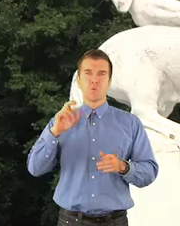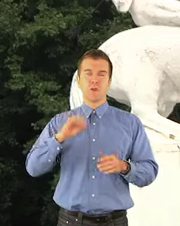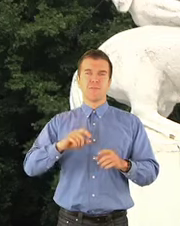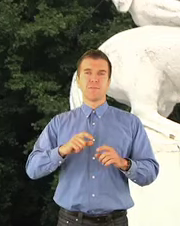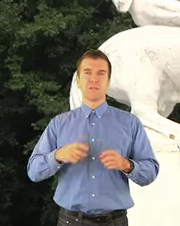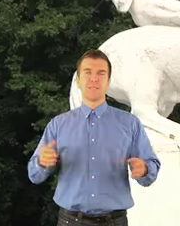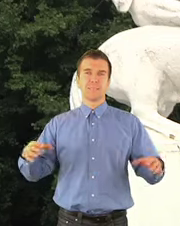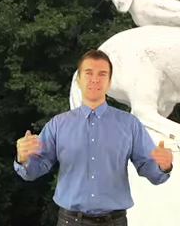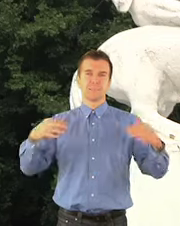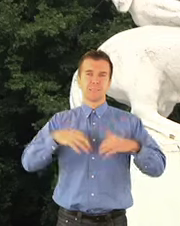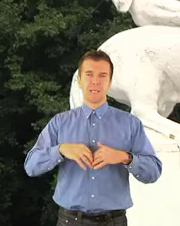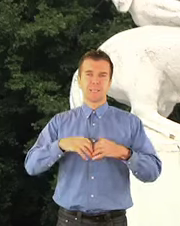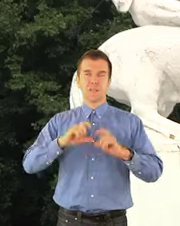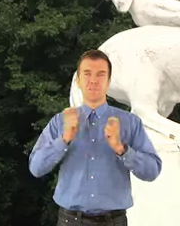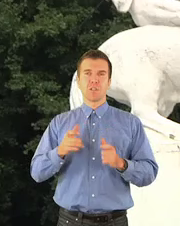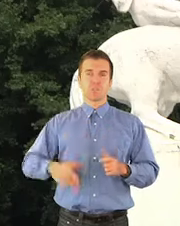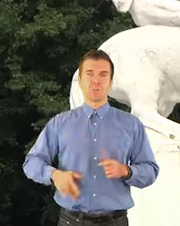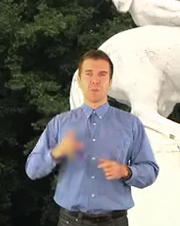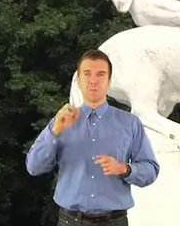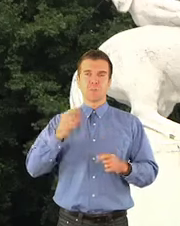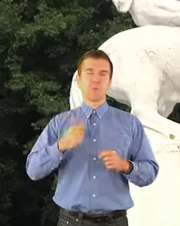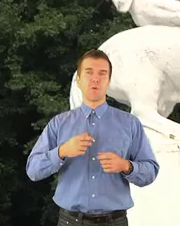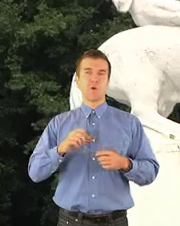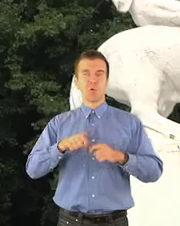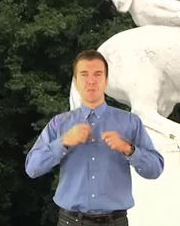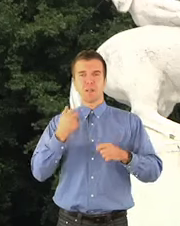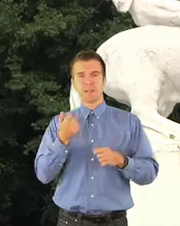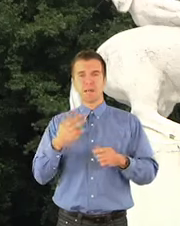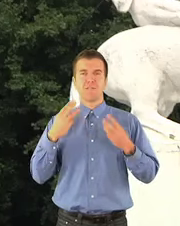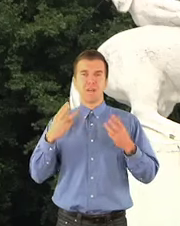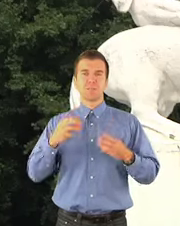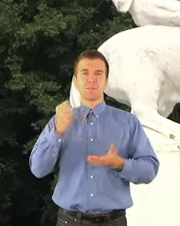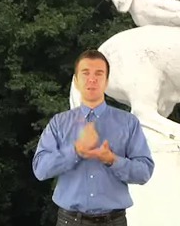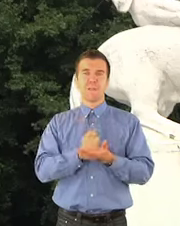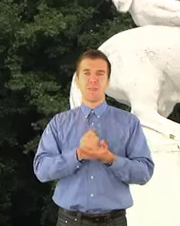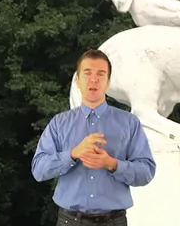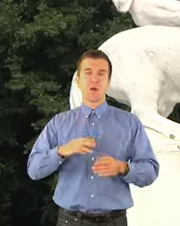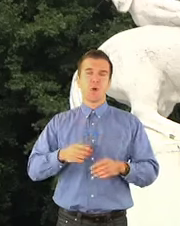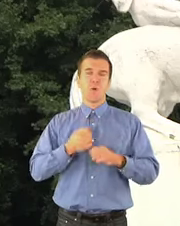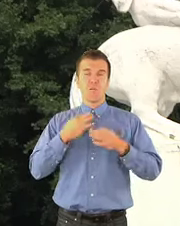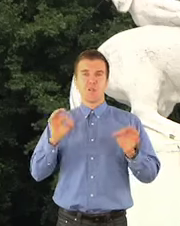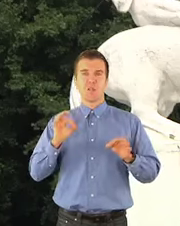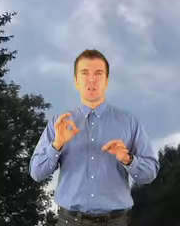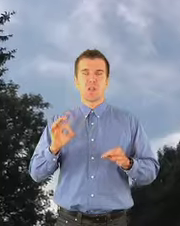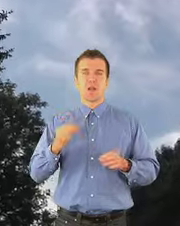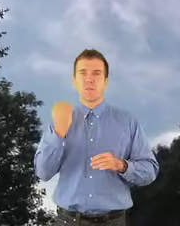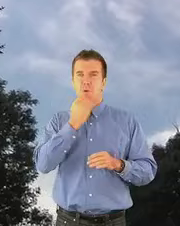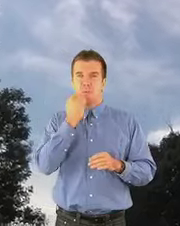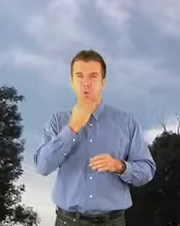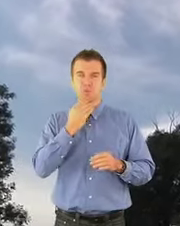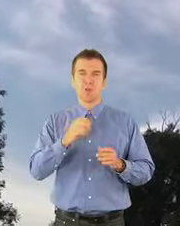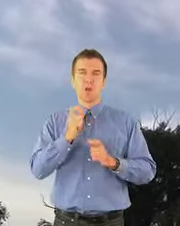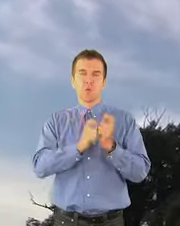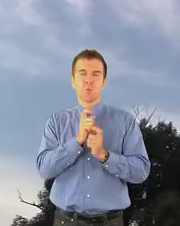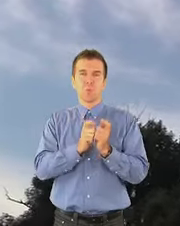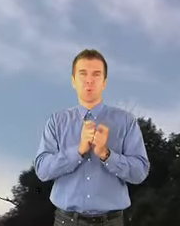książąt piastowskich. Miano rozwiązać kilka bardzo ważnych spraw, na przykład próby uniezależnienia się Pomorza i namiestnika Świętopełka, kłótnie